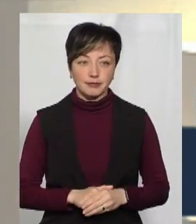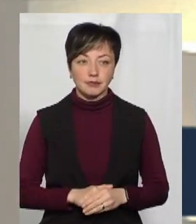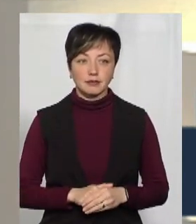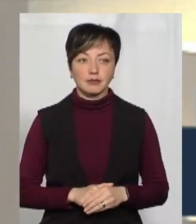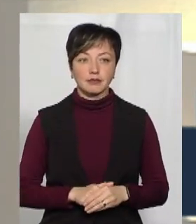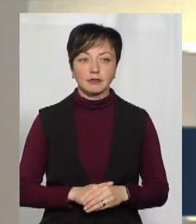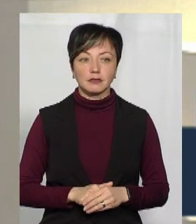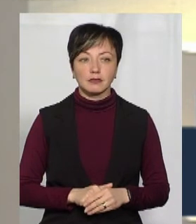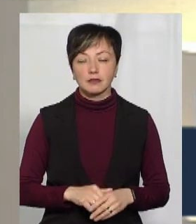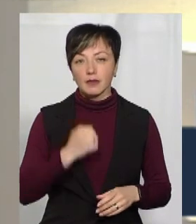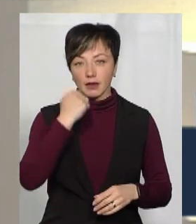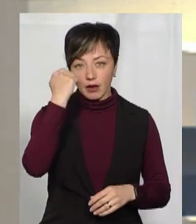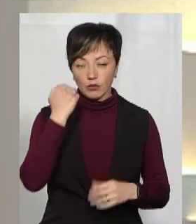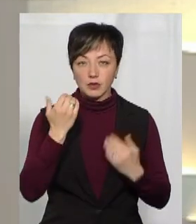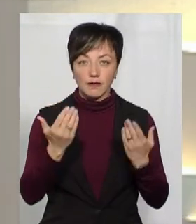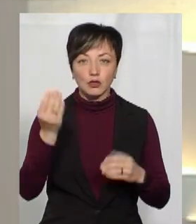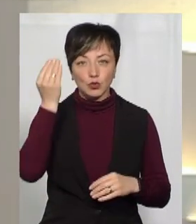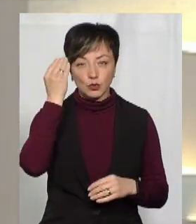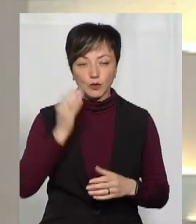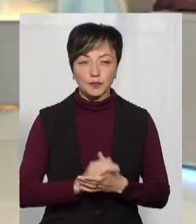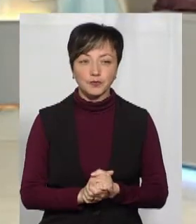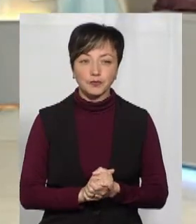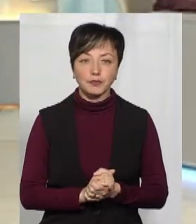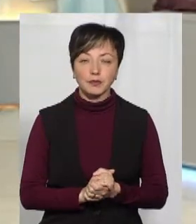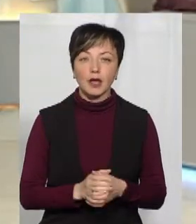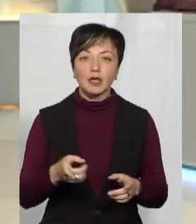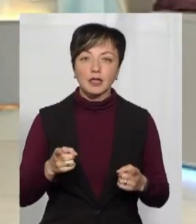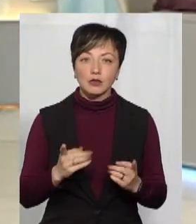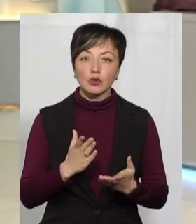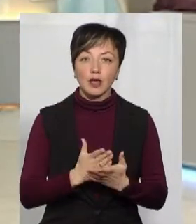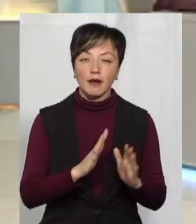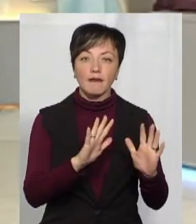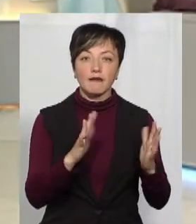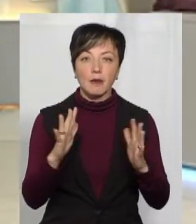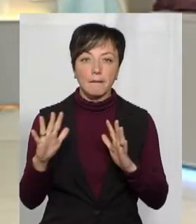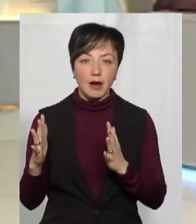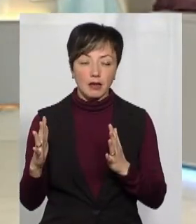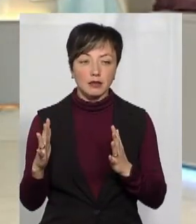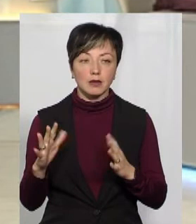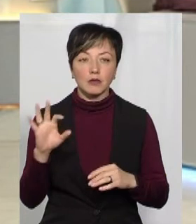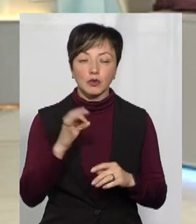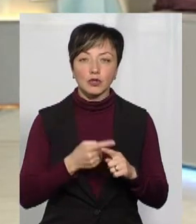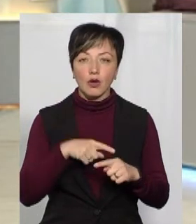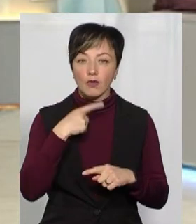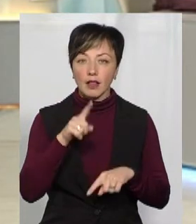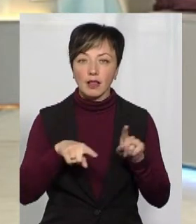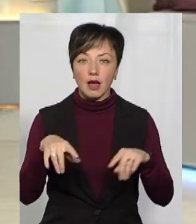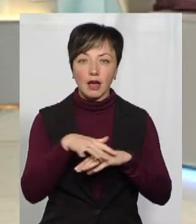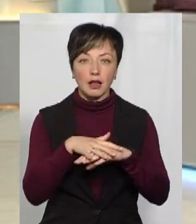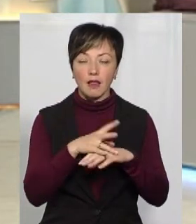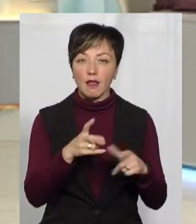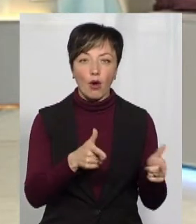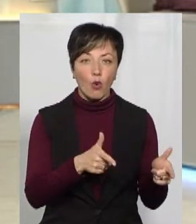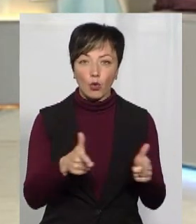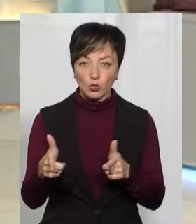Дякую. Дякуємо за вашу думку. Дякую. Дійсно, є випадки, я ж про це говорив, що деякі ринки не